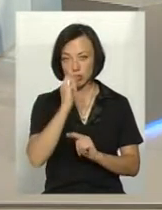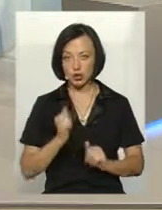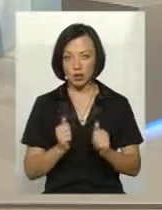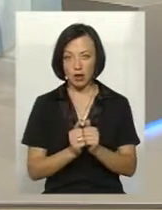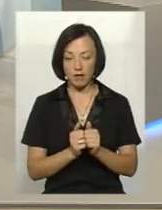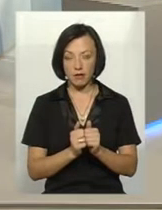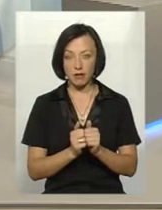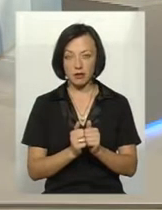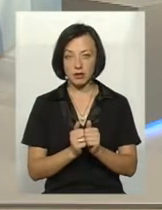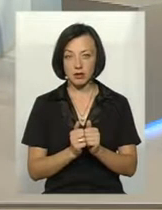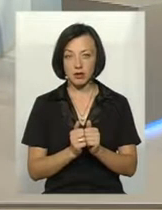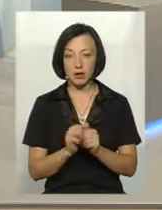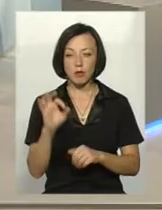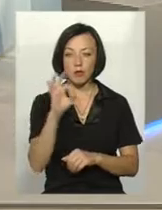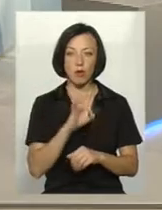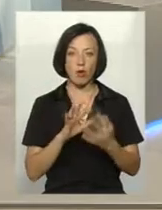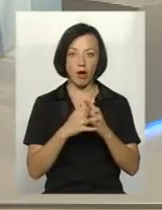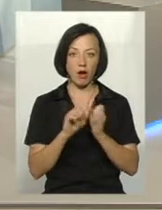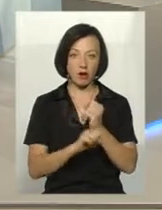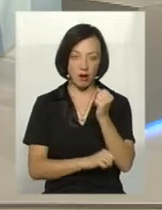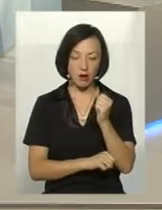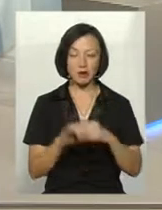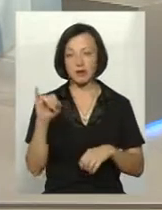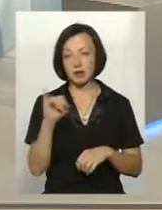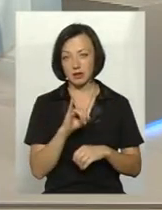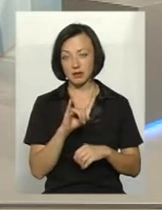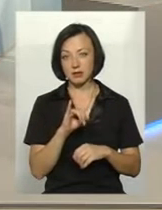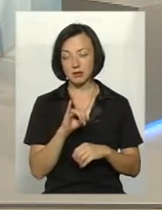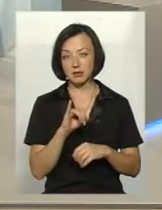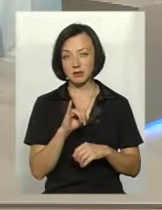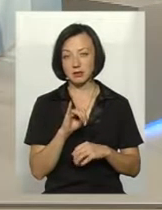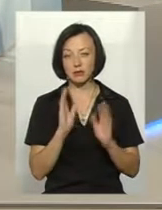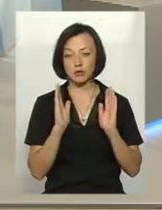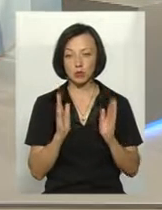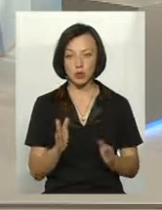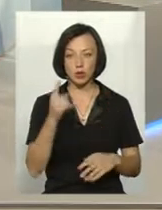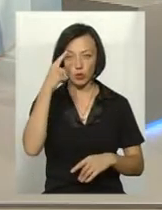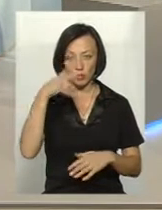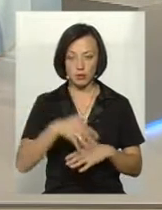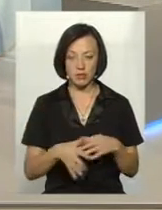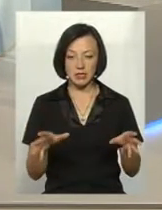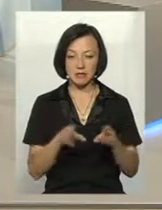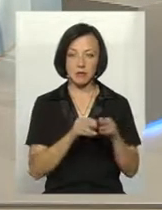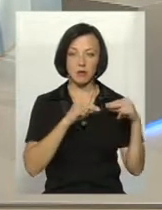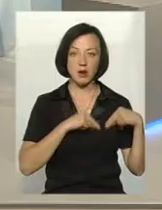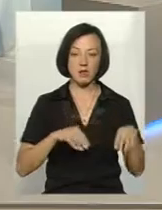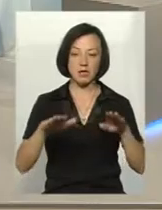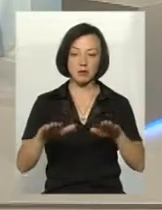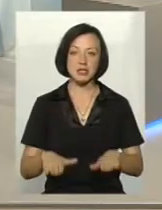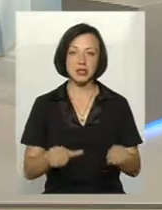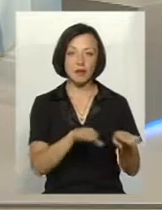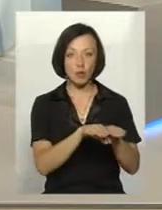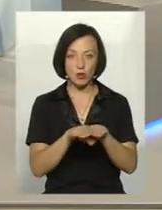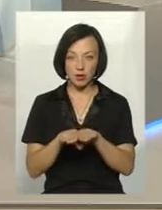відносно аграріїв і буде розуміння і співпраця на місцевому рівні